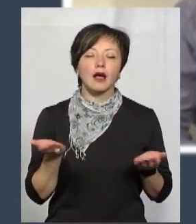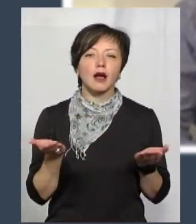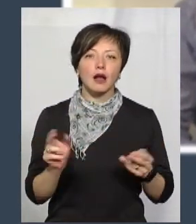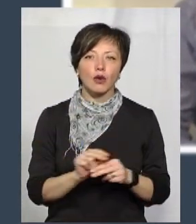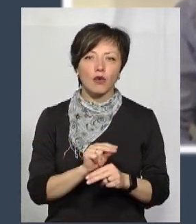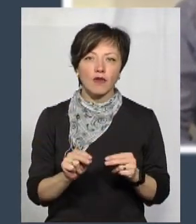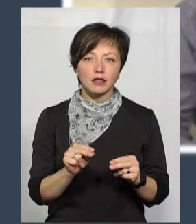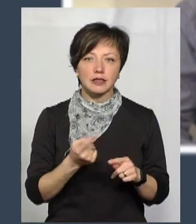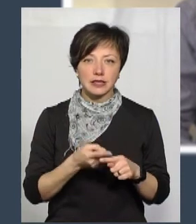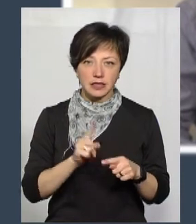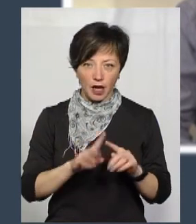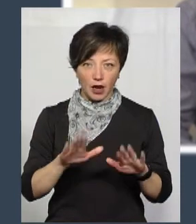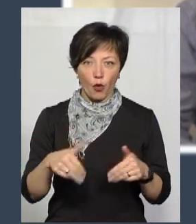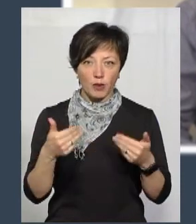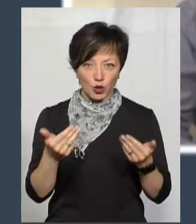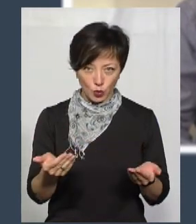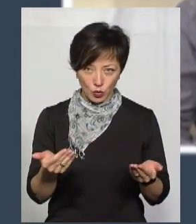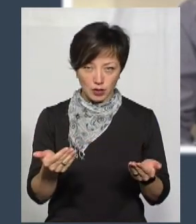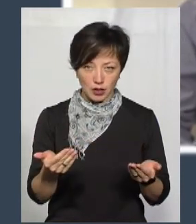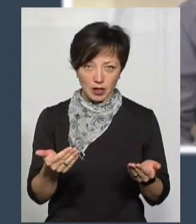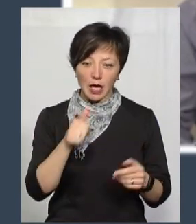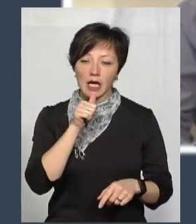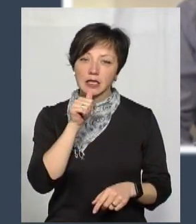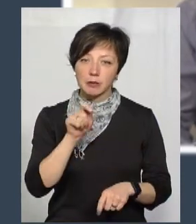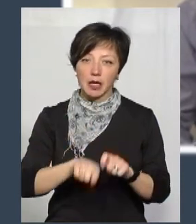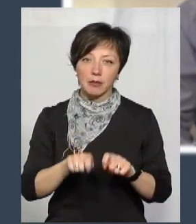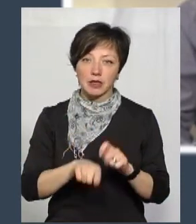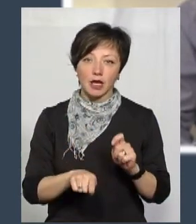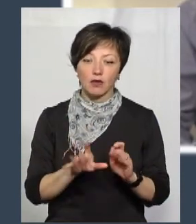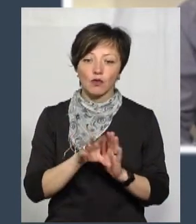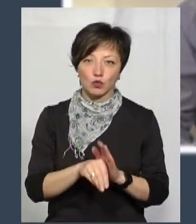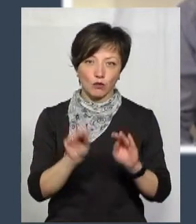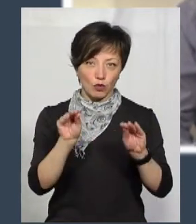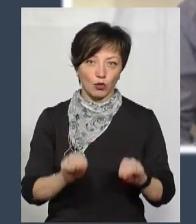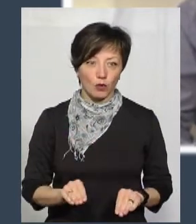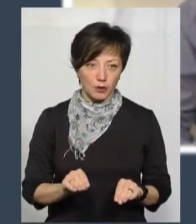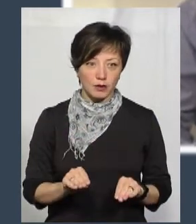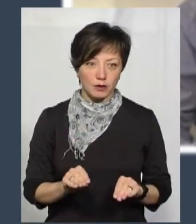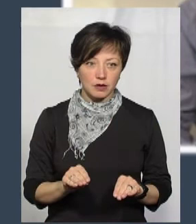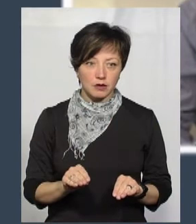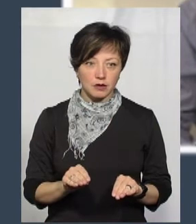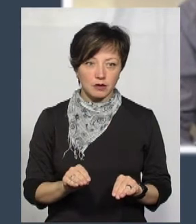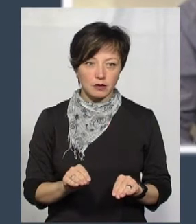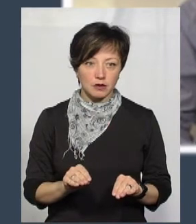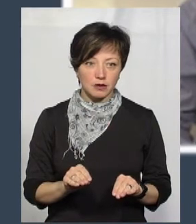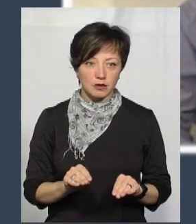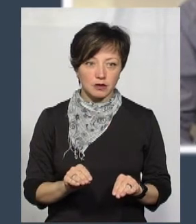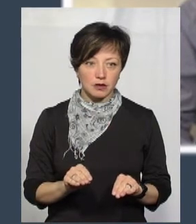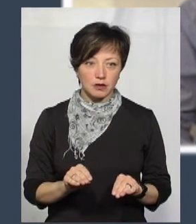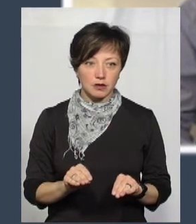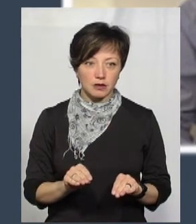яке лікування, те, що ви рекомендуєте, експериментальне, яке тільки включено в протоколи, до нього застосовувалось?